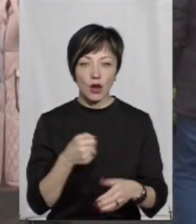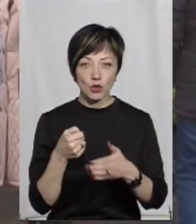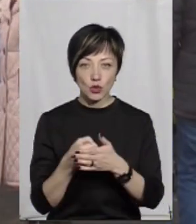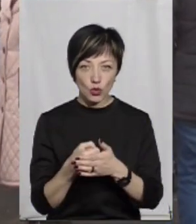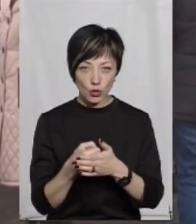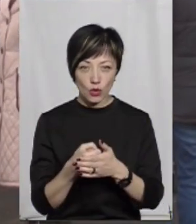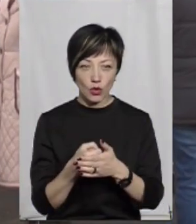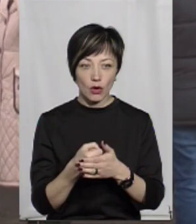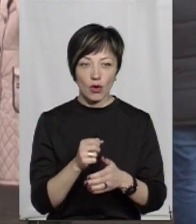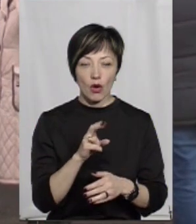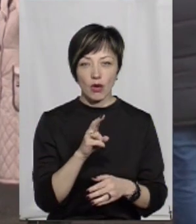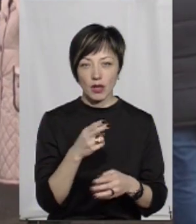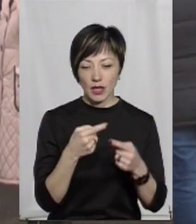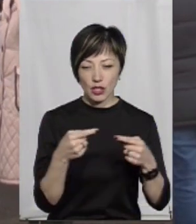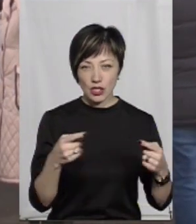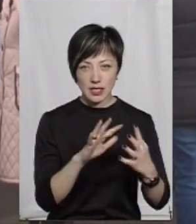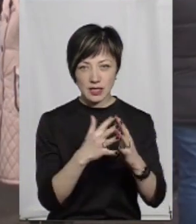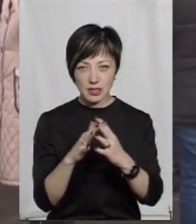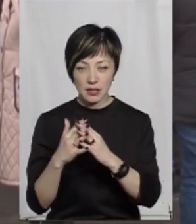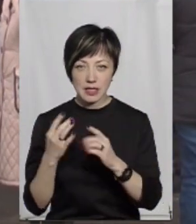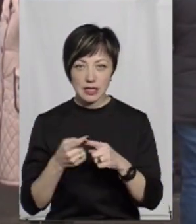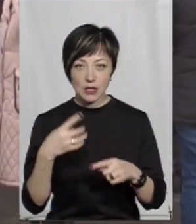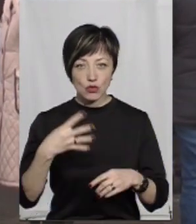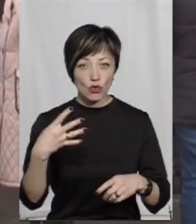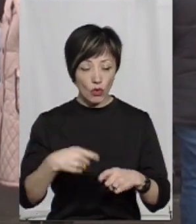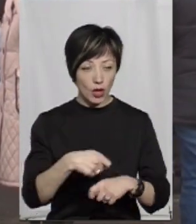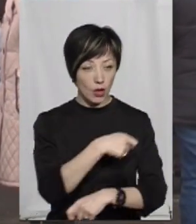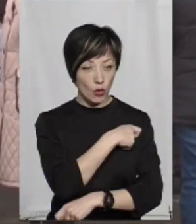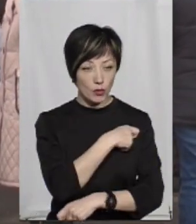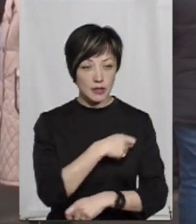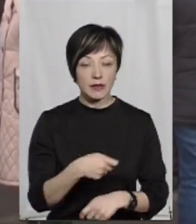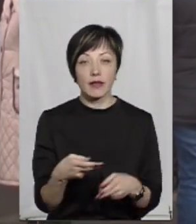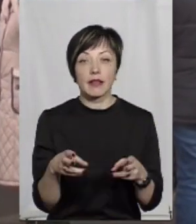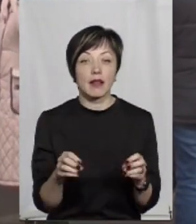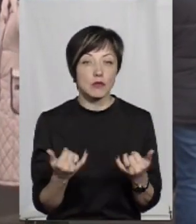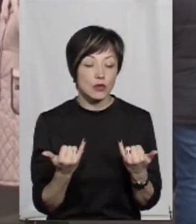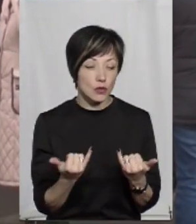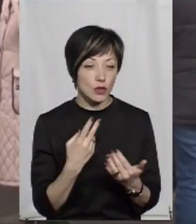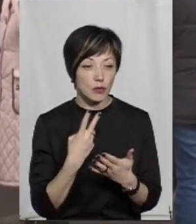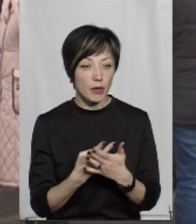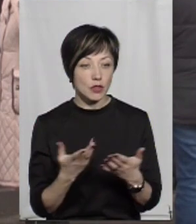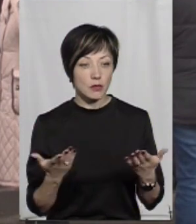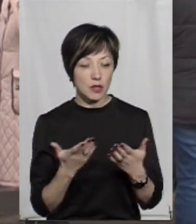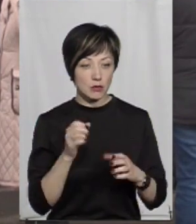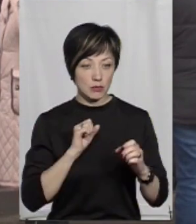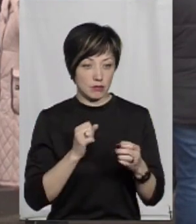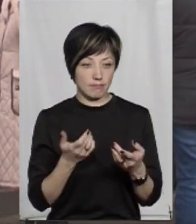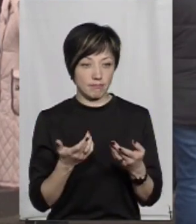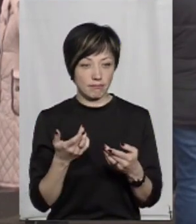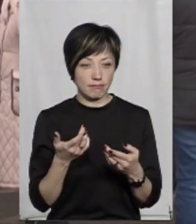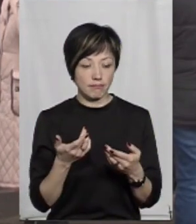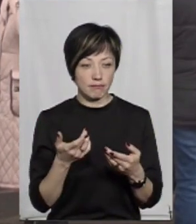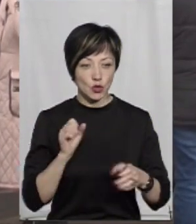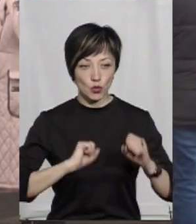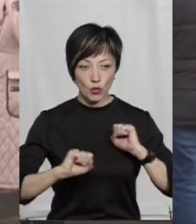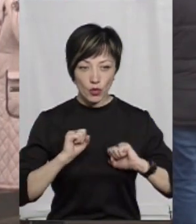Кучманівки, Криворудки, Великої Медведівки, це до 40 кілометрів. І де ми сьогодні бачимо якийсь супротив робиться, де сьогодні